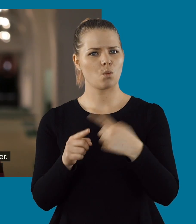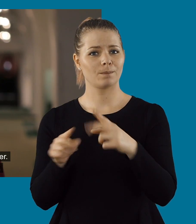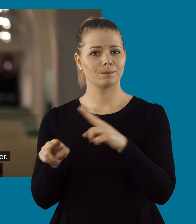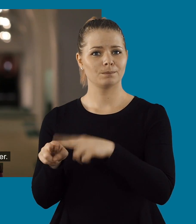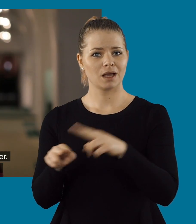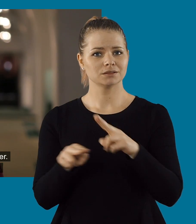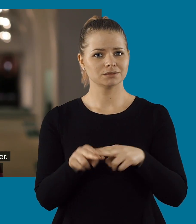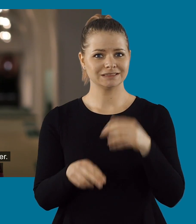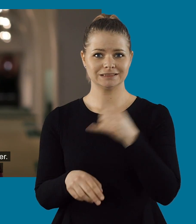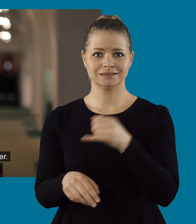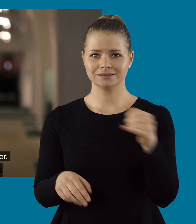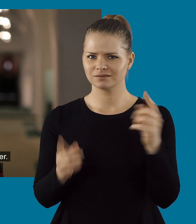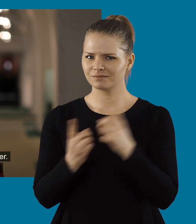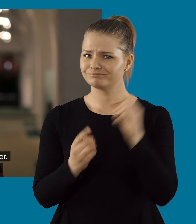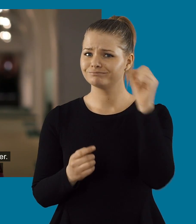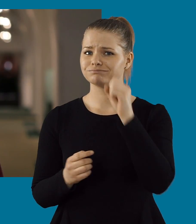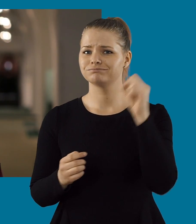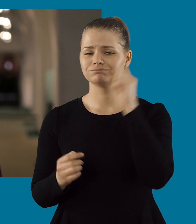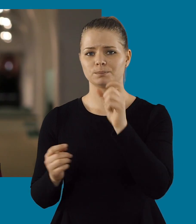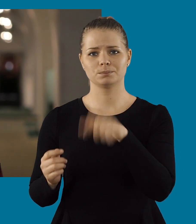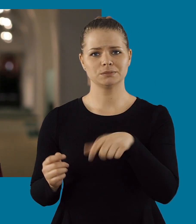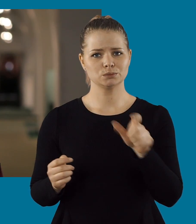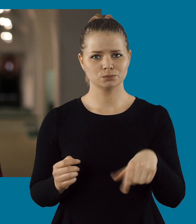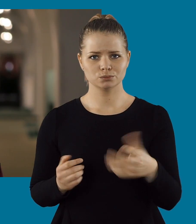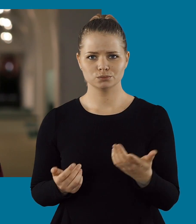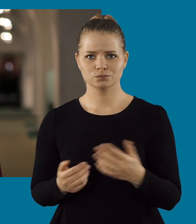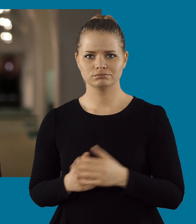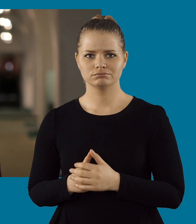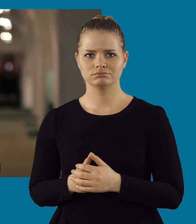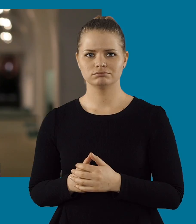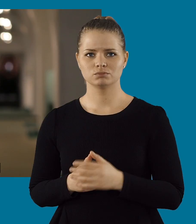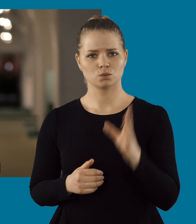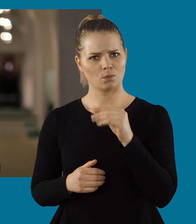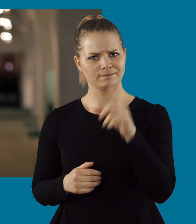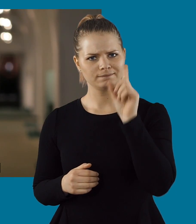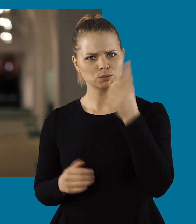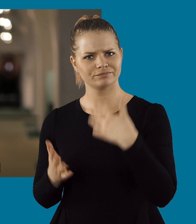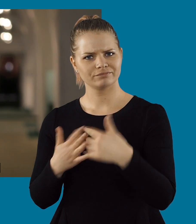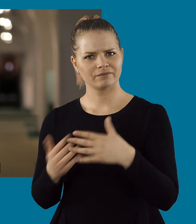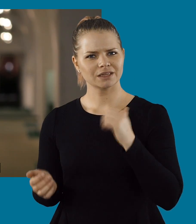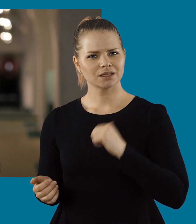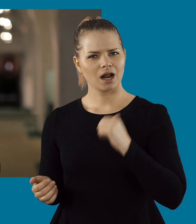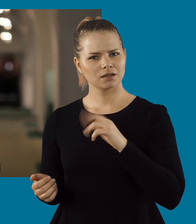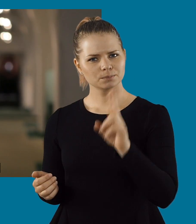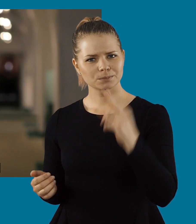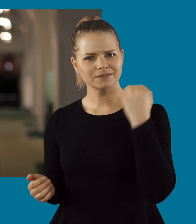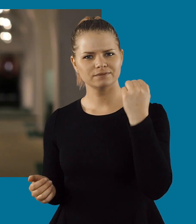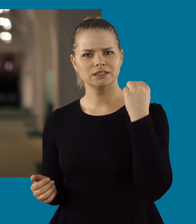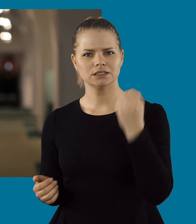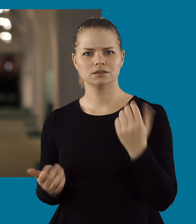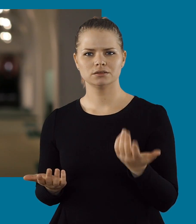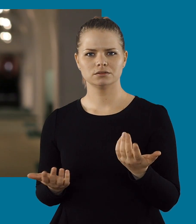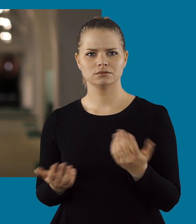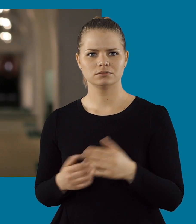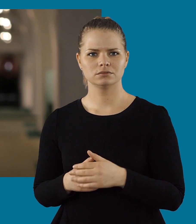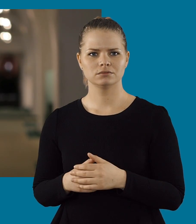träffar en massa människor. För det är då du förstår varför tillgänglighet är viktigt och